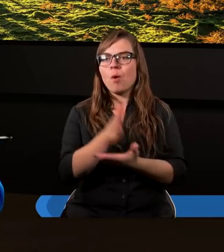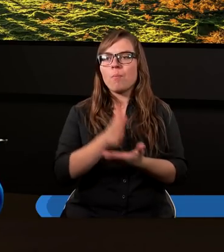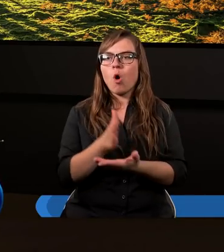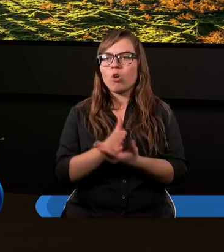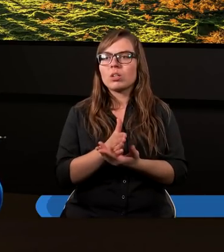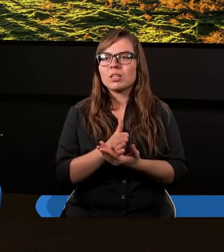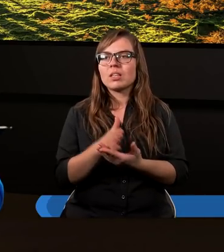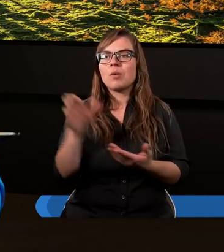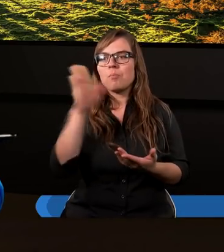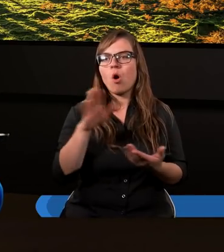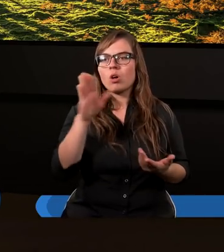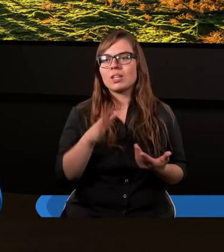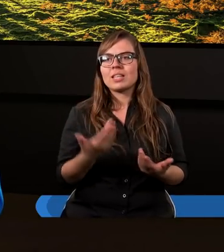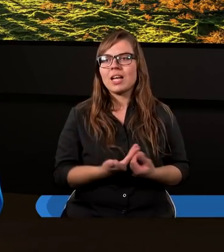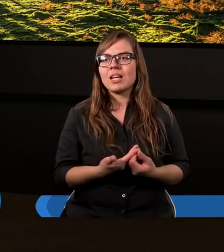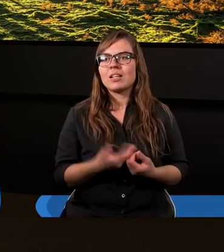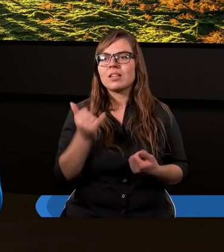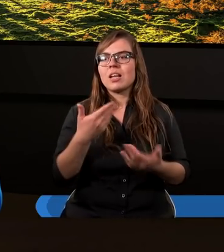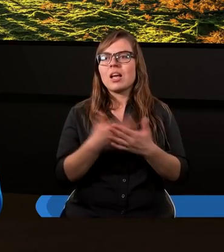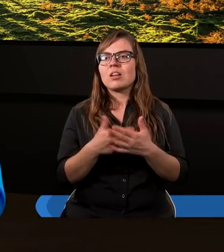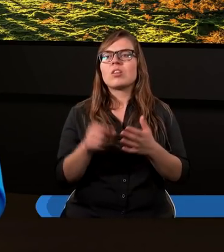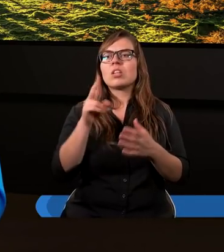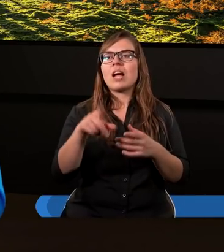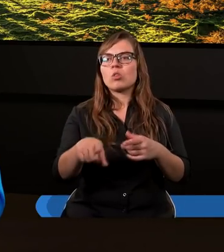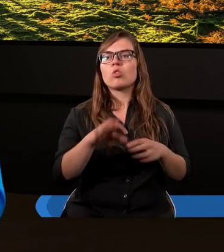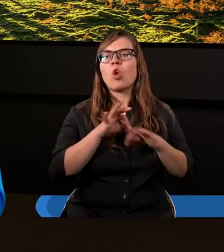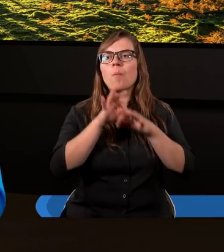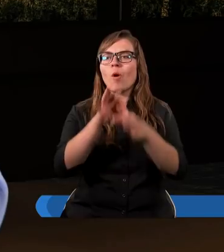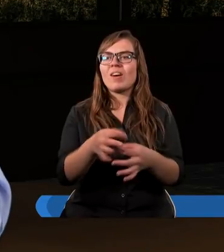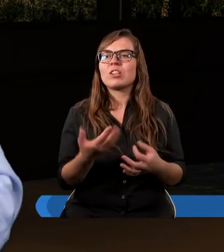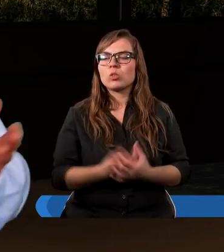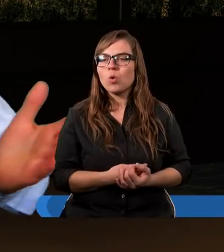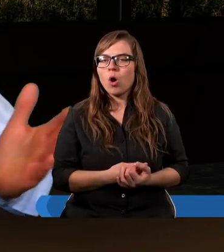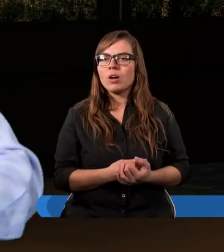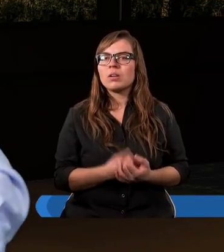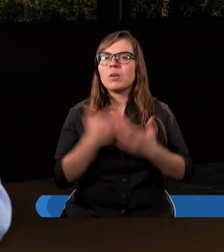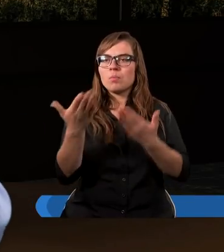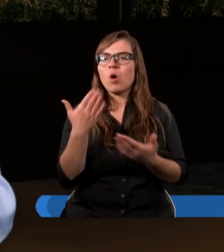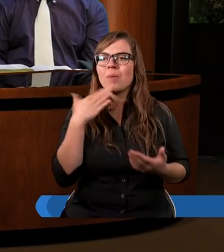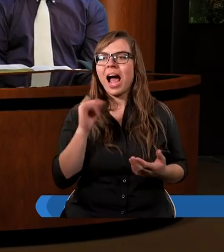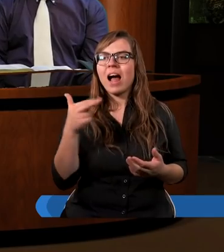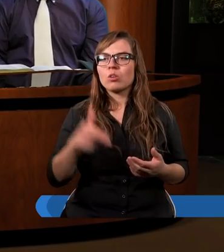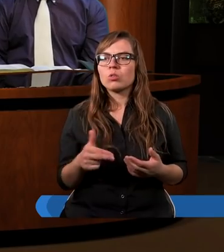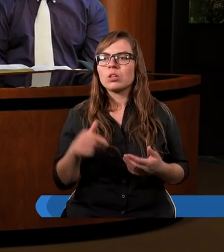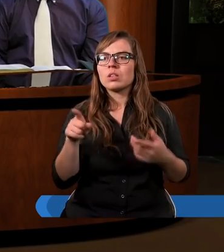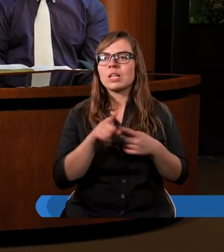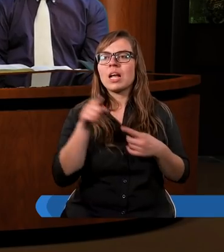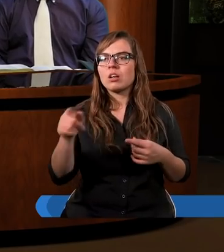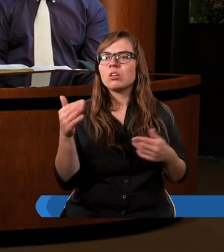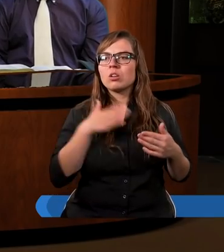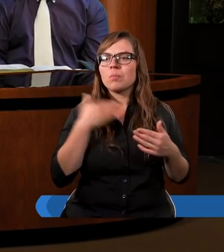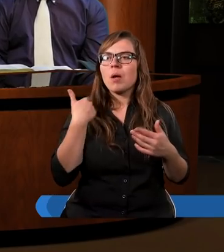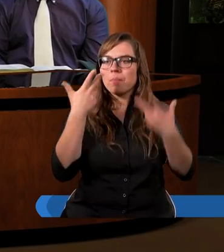boskiej. I dlatego to tak doprowadziło. Tak. Proszę bardzo, Ania. Ta wieża to też miała być